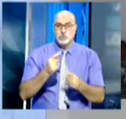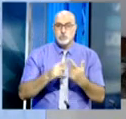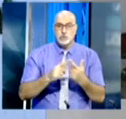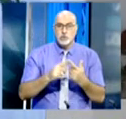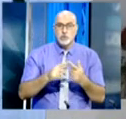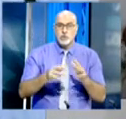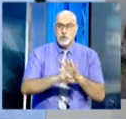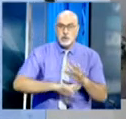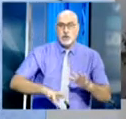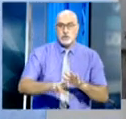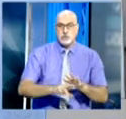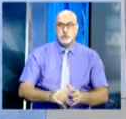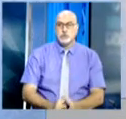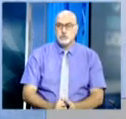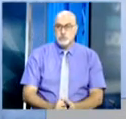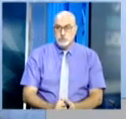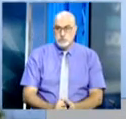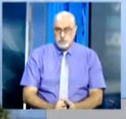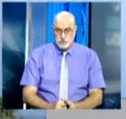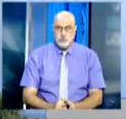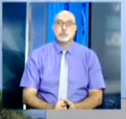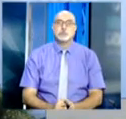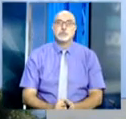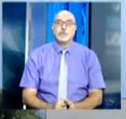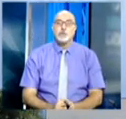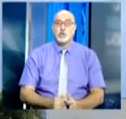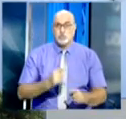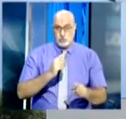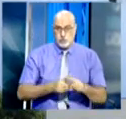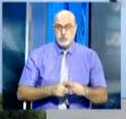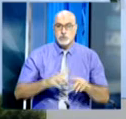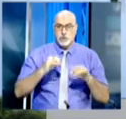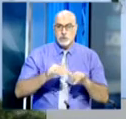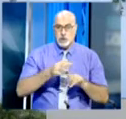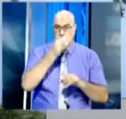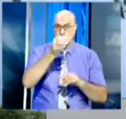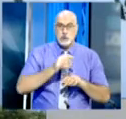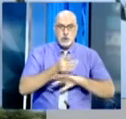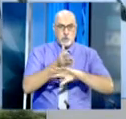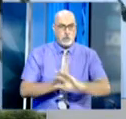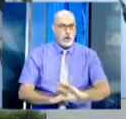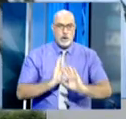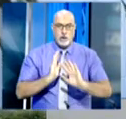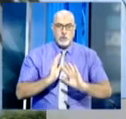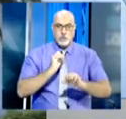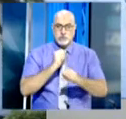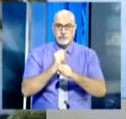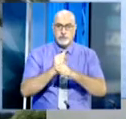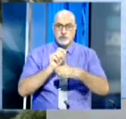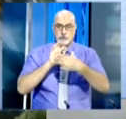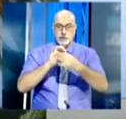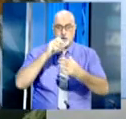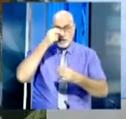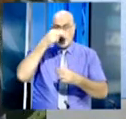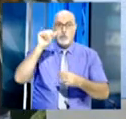والمنطقة بأسرها من قبل الإرهاب كما أكدت الجزائر عن استعدادها الكامل للعمل مع مالي